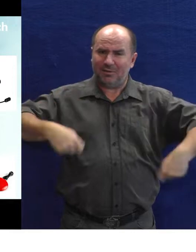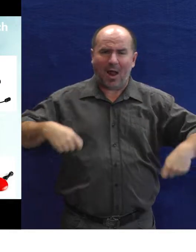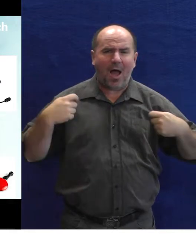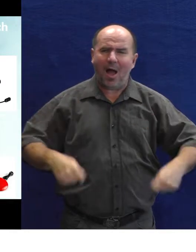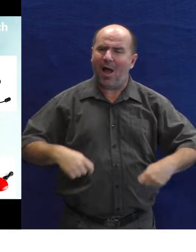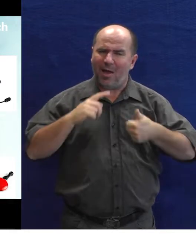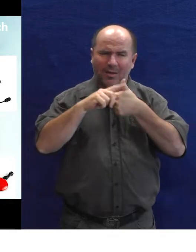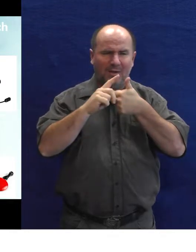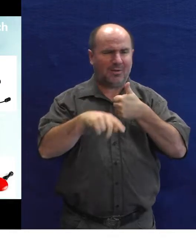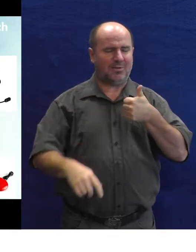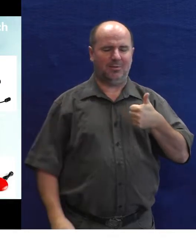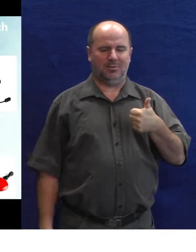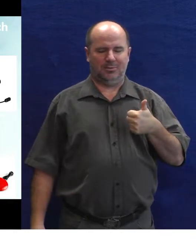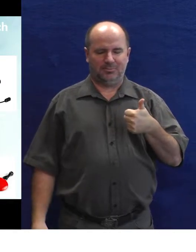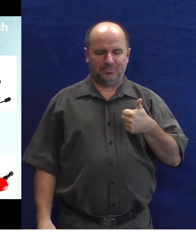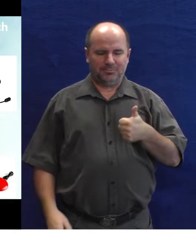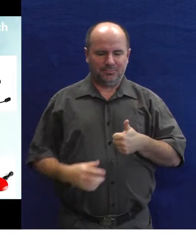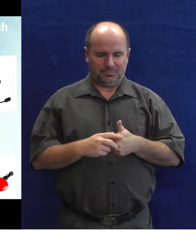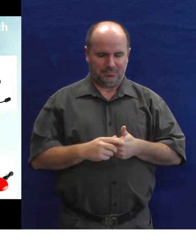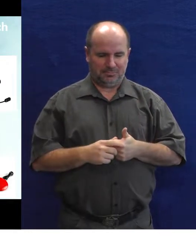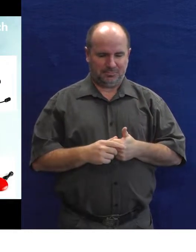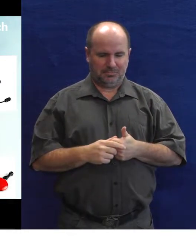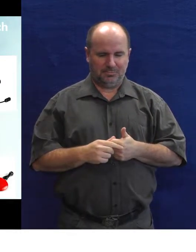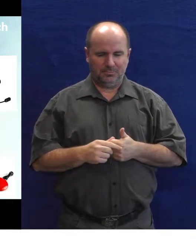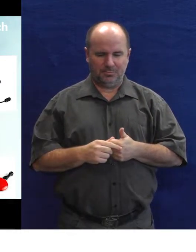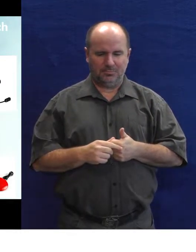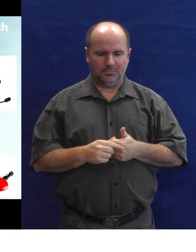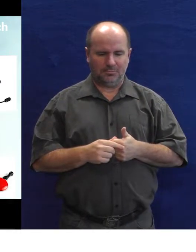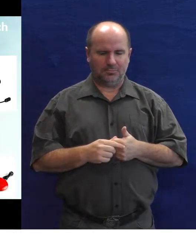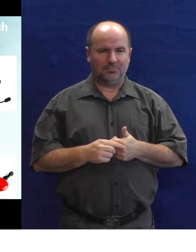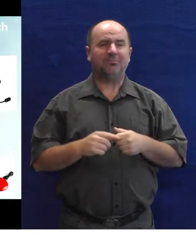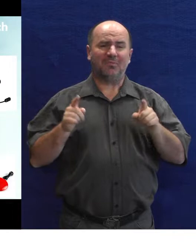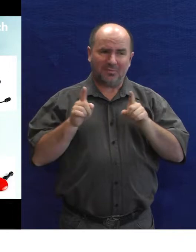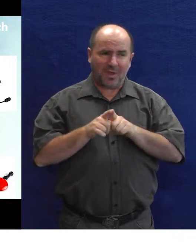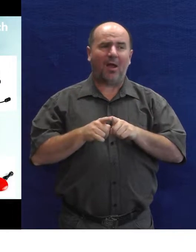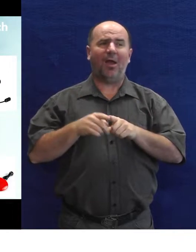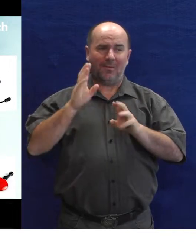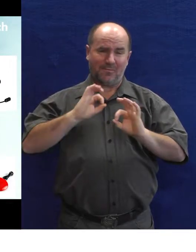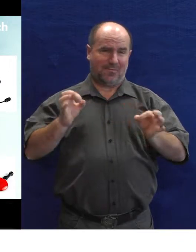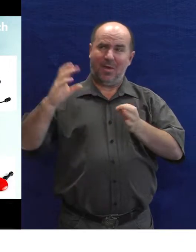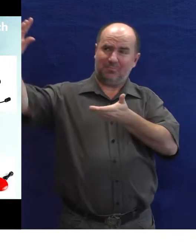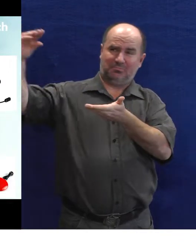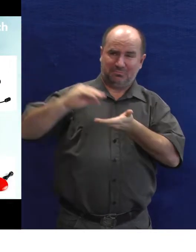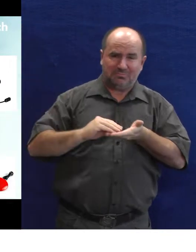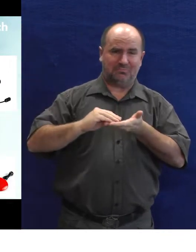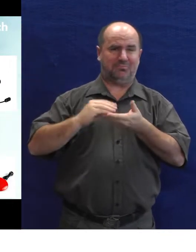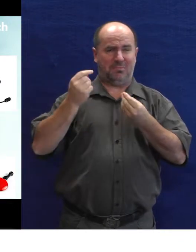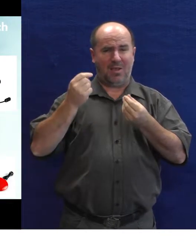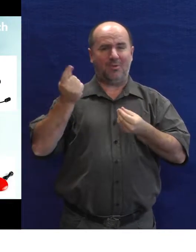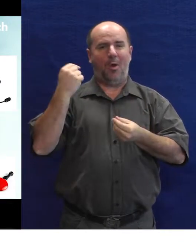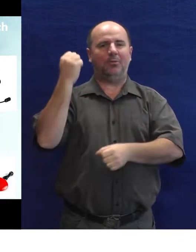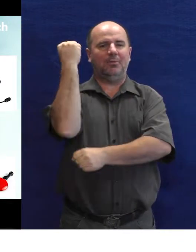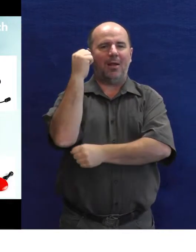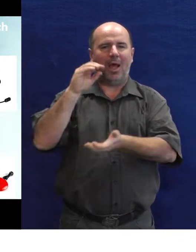především vysoká cena, bydě pokrytá často například buď od nějakých nadací a